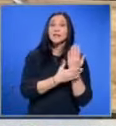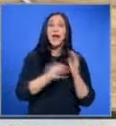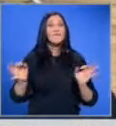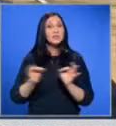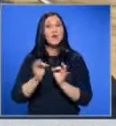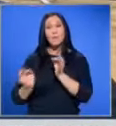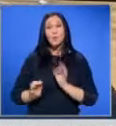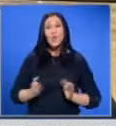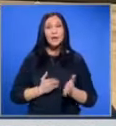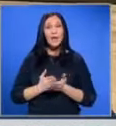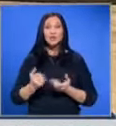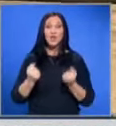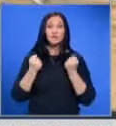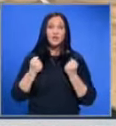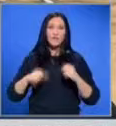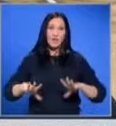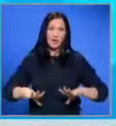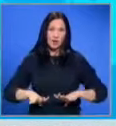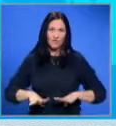модерни начини в живите градове.